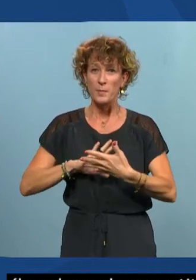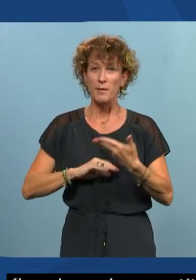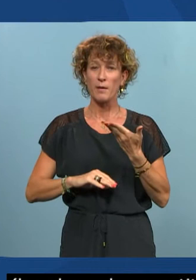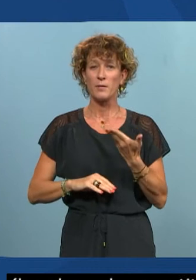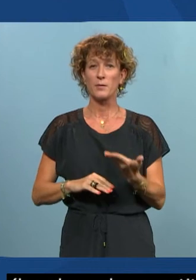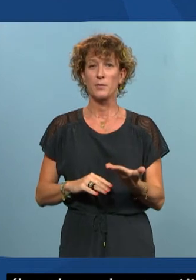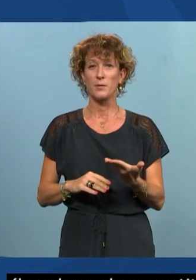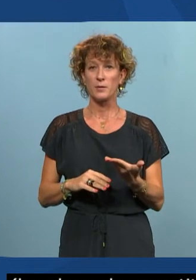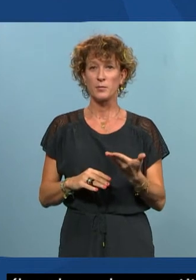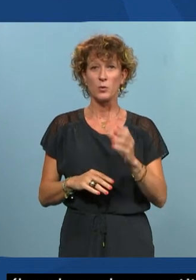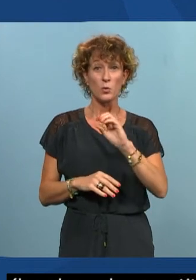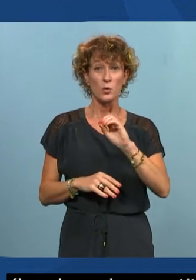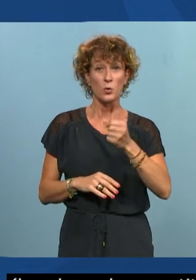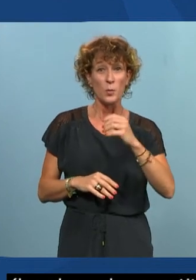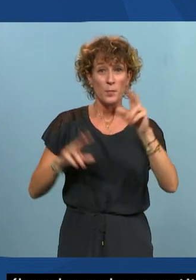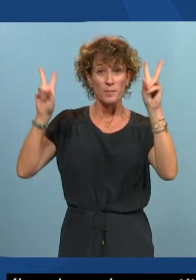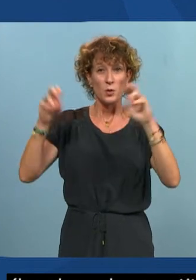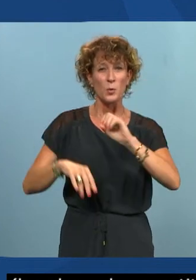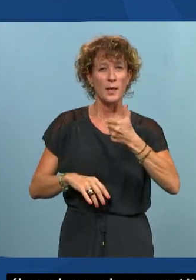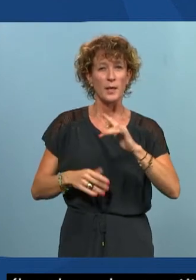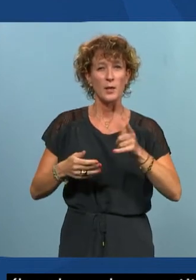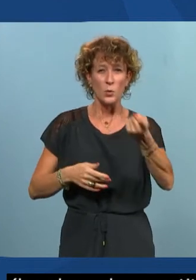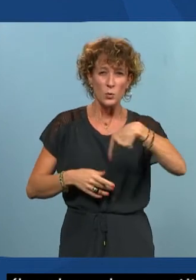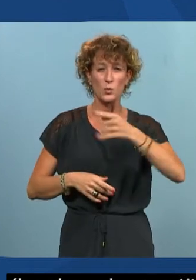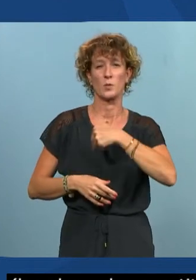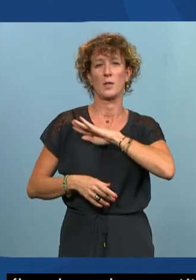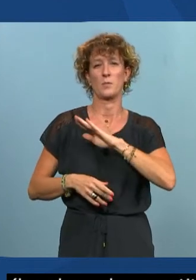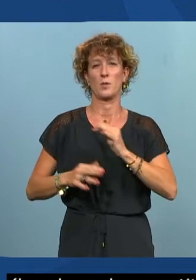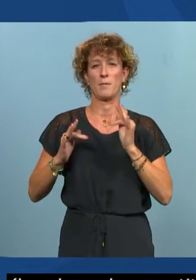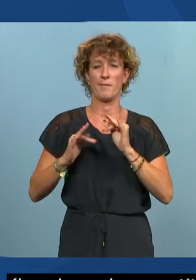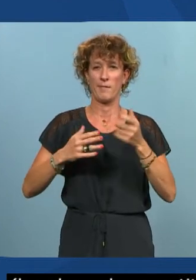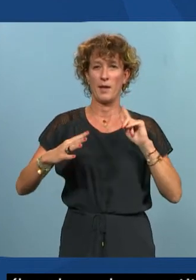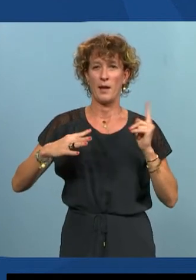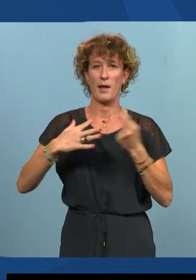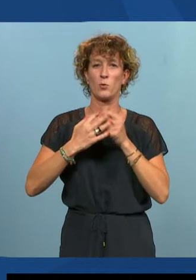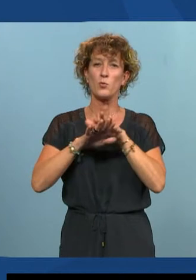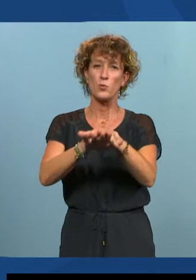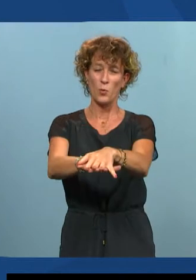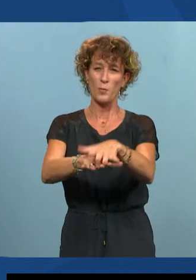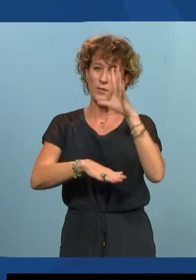de numérique tous responsables pour une inclusion professionnelle réussie.